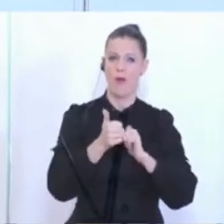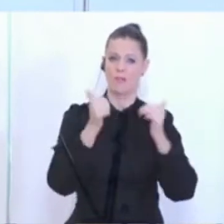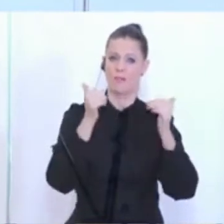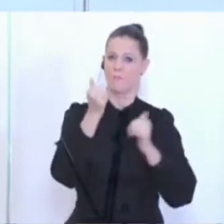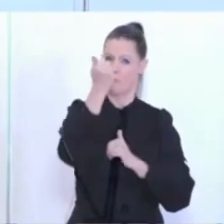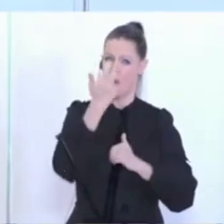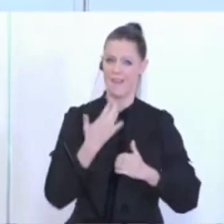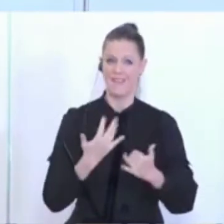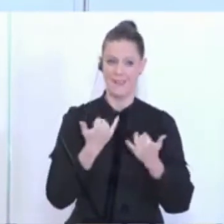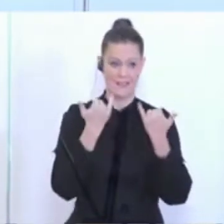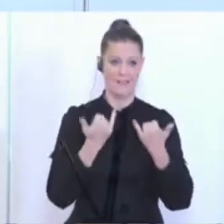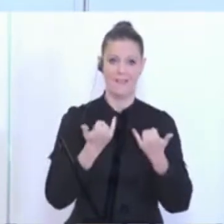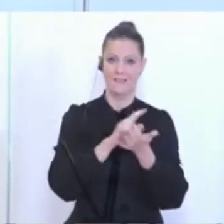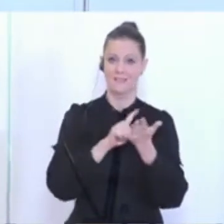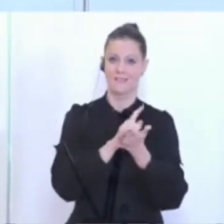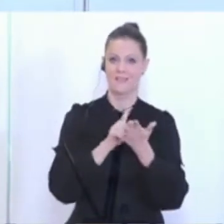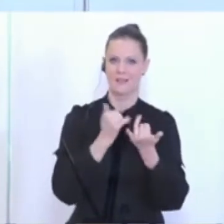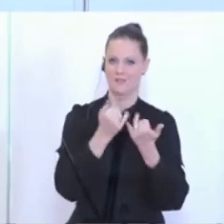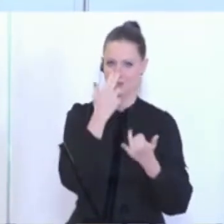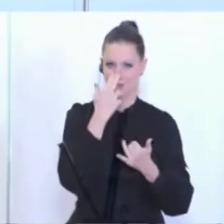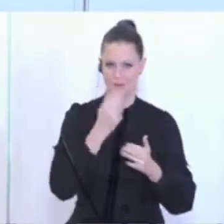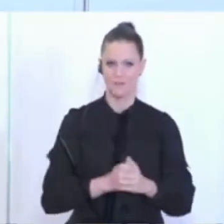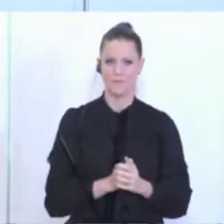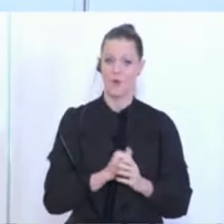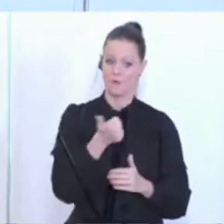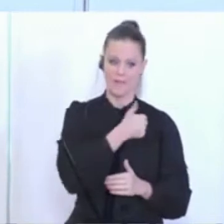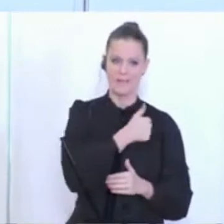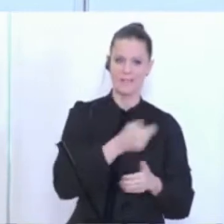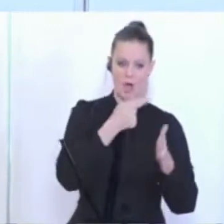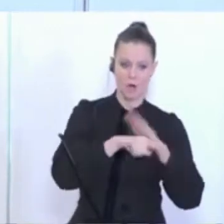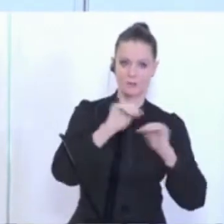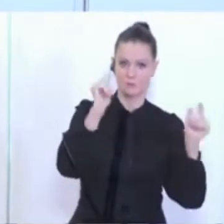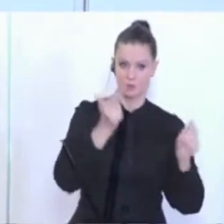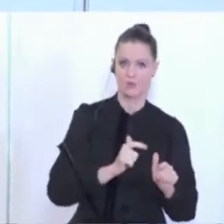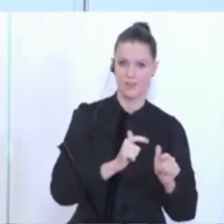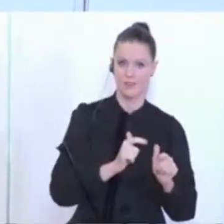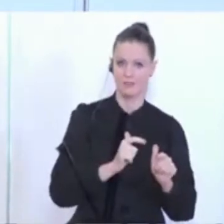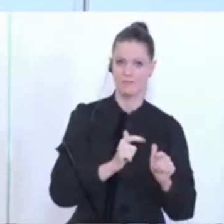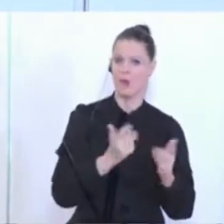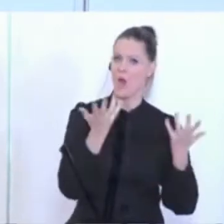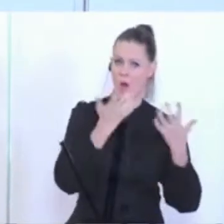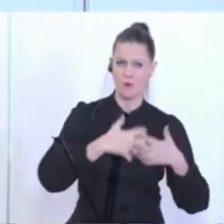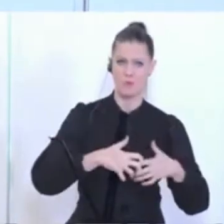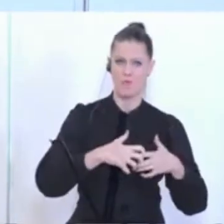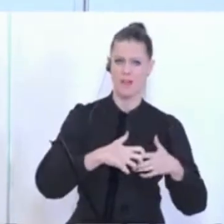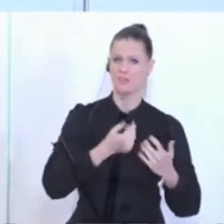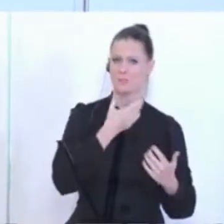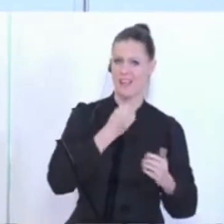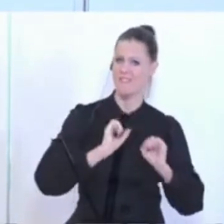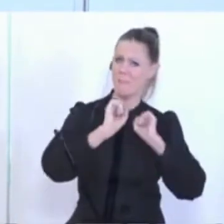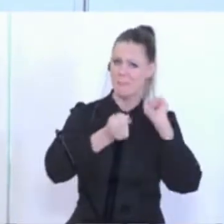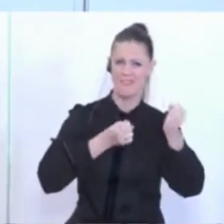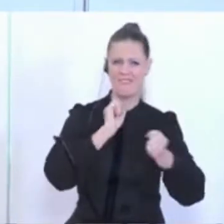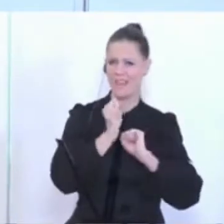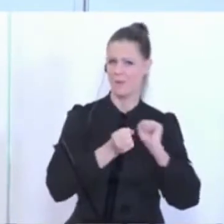in Zeiten wie diesen. Einerseits durch die Ausgangsbeschränkungen steigt natürlich das Bedürfnis nach Bewegung und zwar